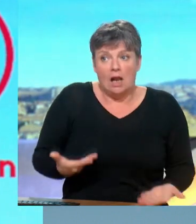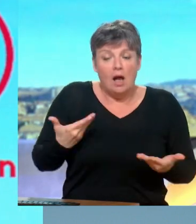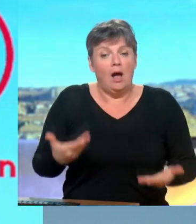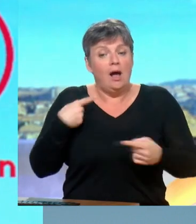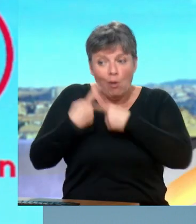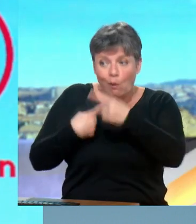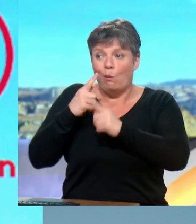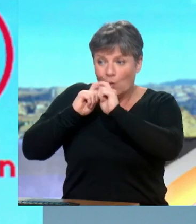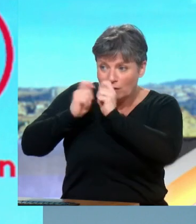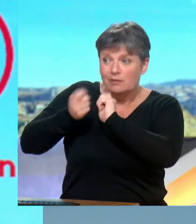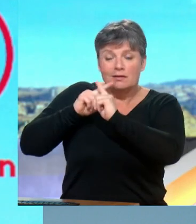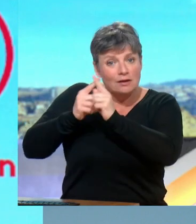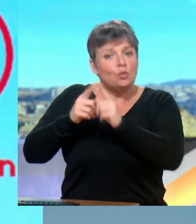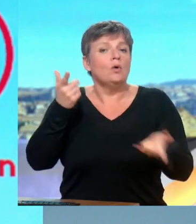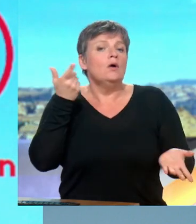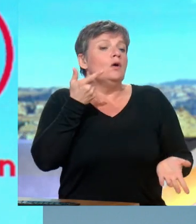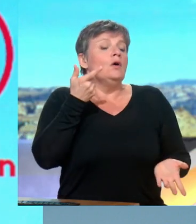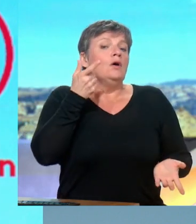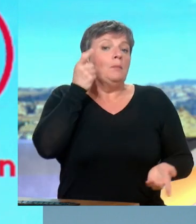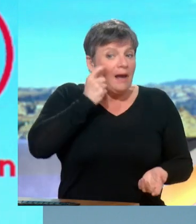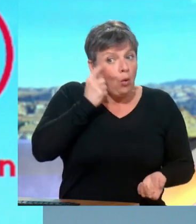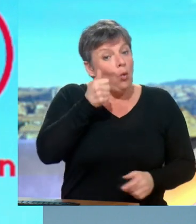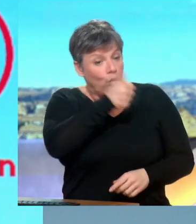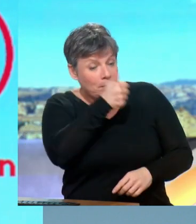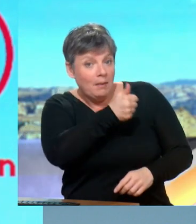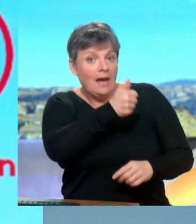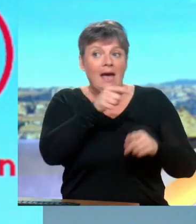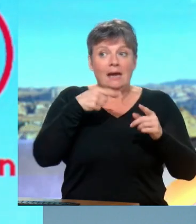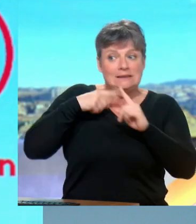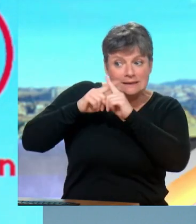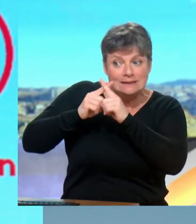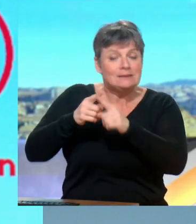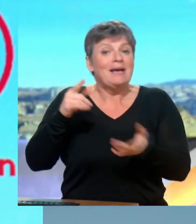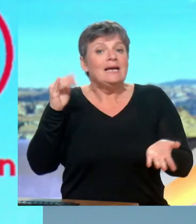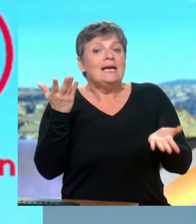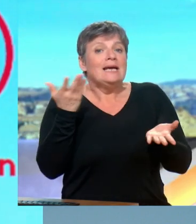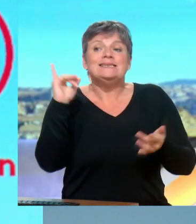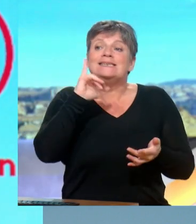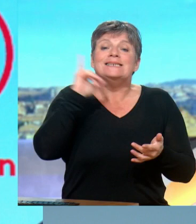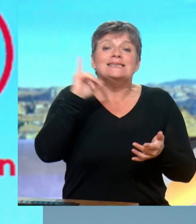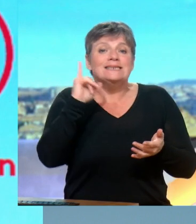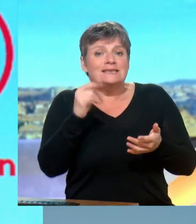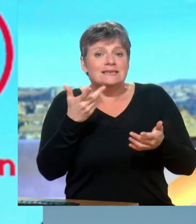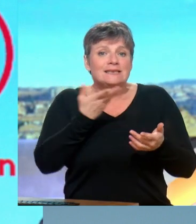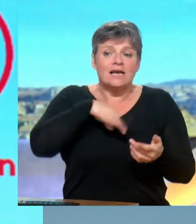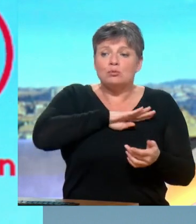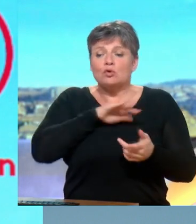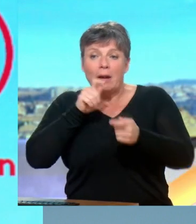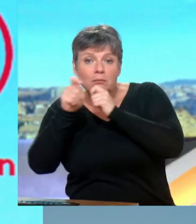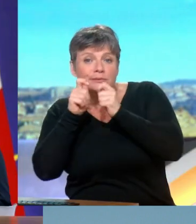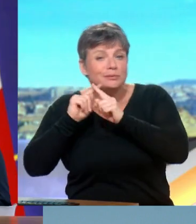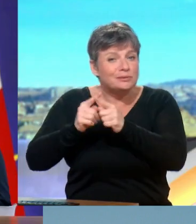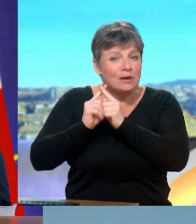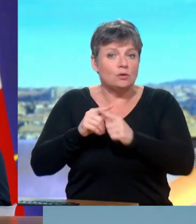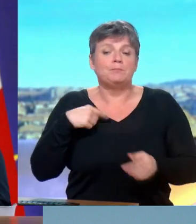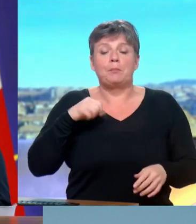les Français et Emmanuel Macron en personne. Qu'est qui se joue ? Et qui est à la manœuvre aujourd'hui ? Écoutez, qui est à la manœuvre